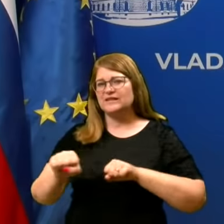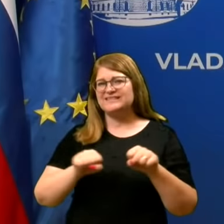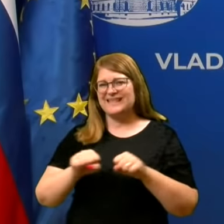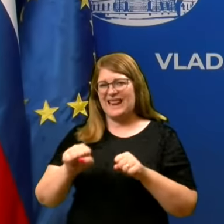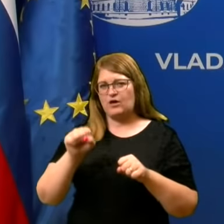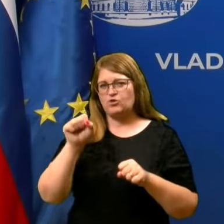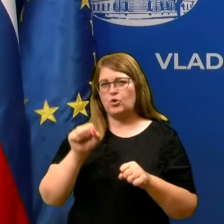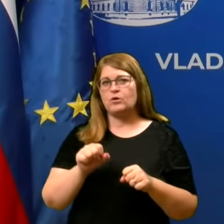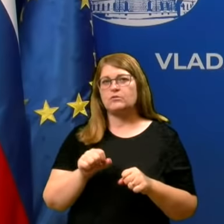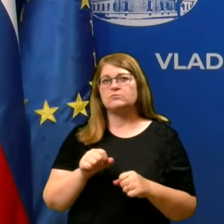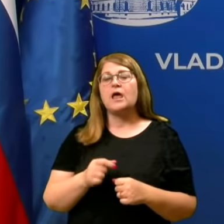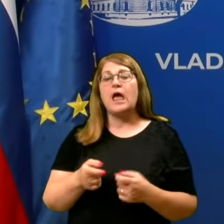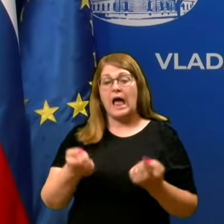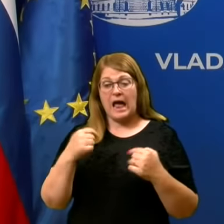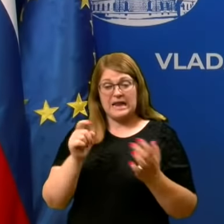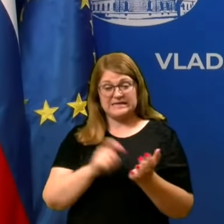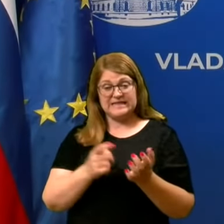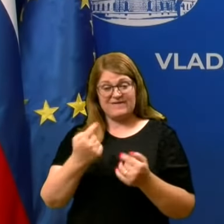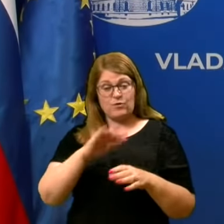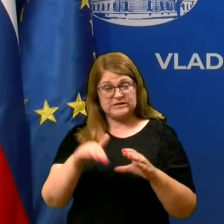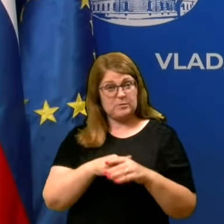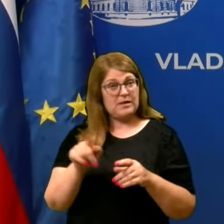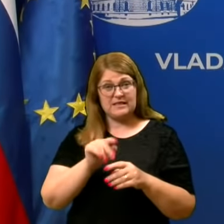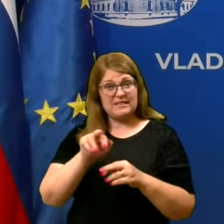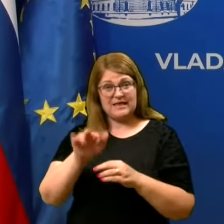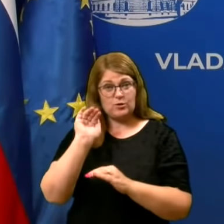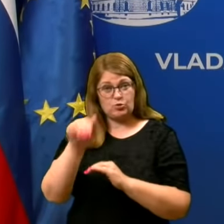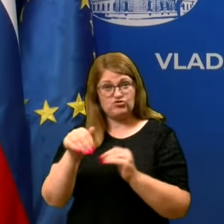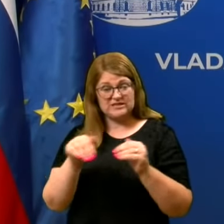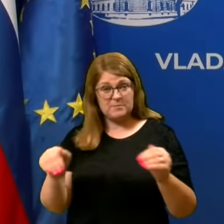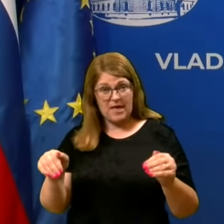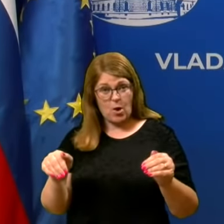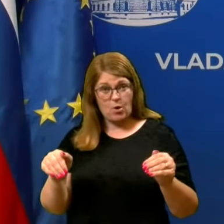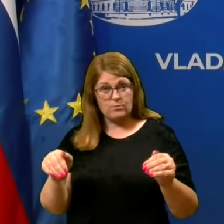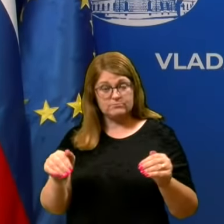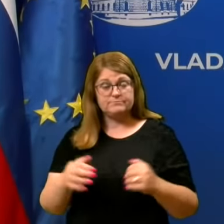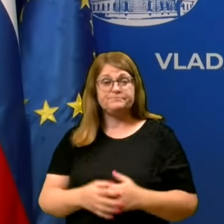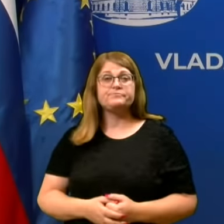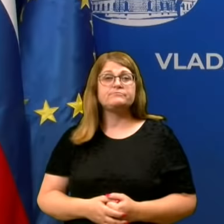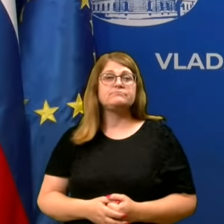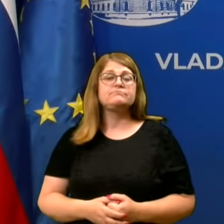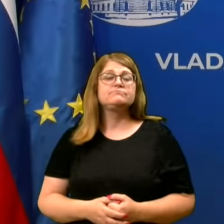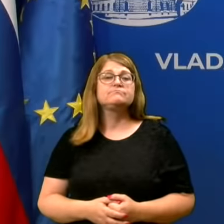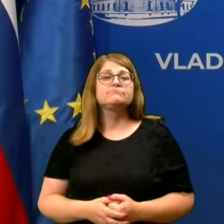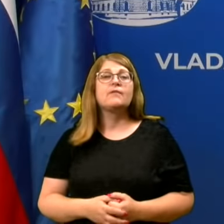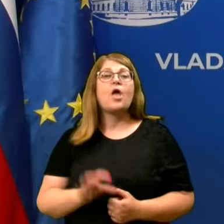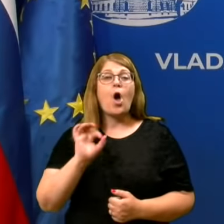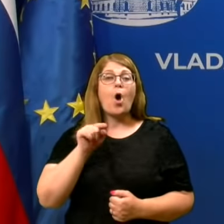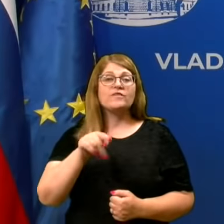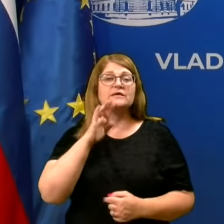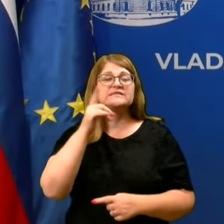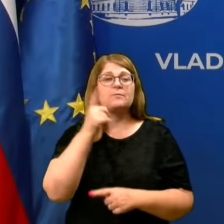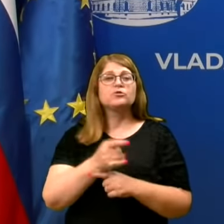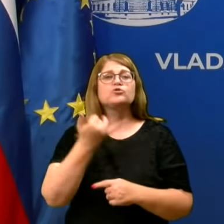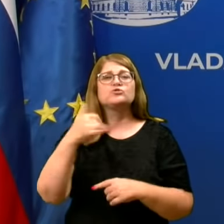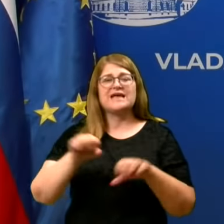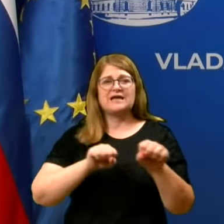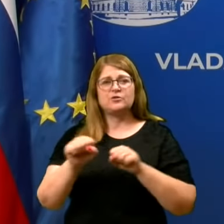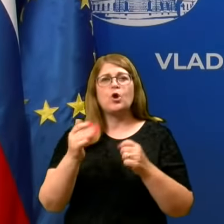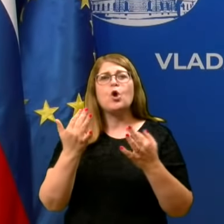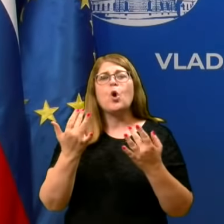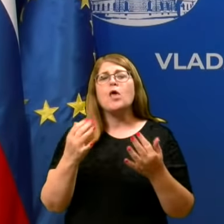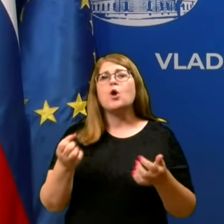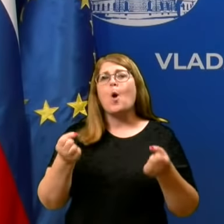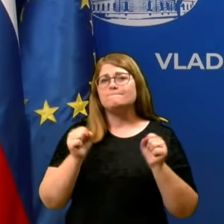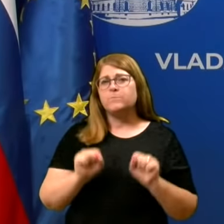zaposlenih zahteva, da ne hodijo čez meje, na primer? Ja, v tem se bo odločal vsak direktor, koliko po oblastil